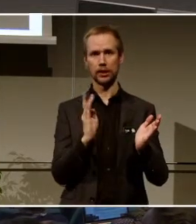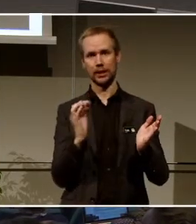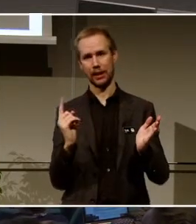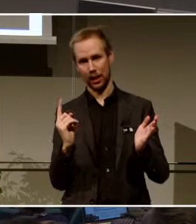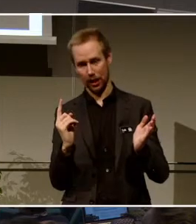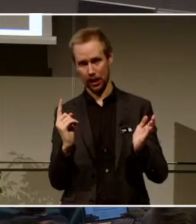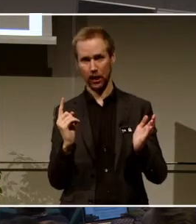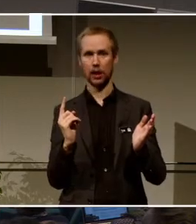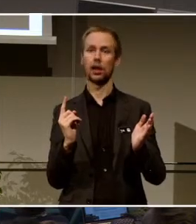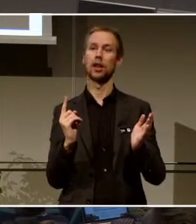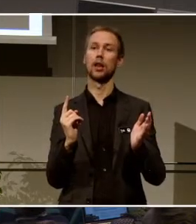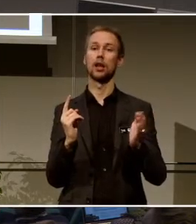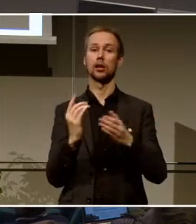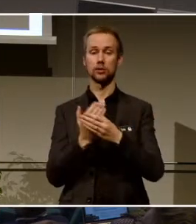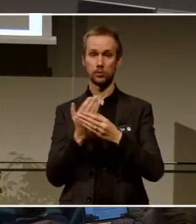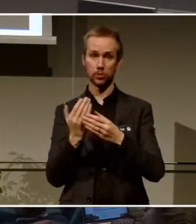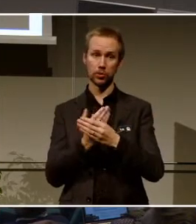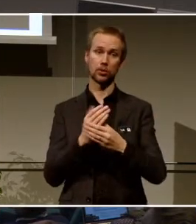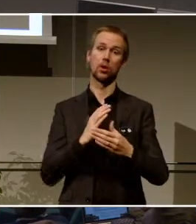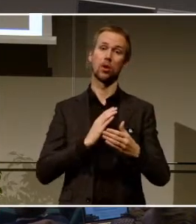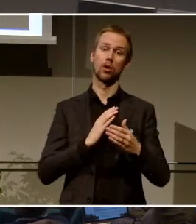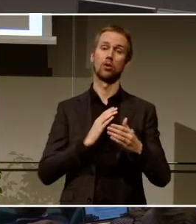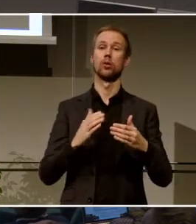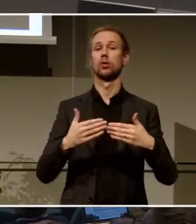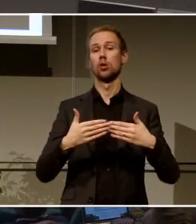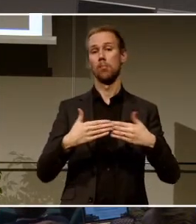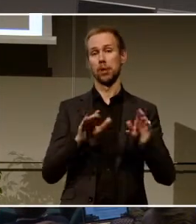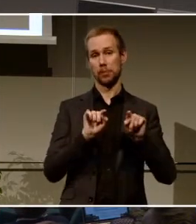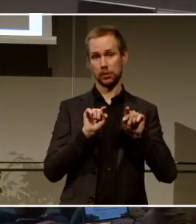biblioteket. Och bemannas alltid av två personer.